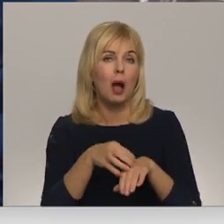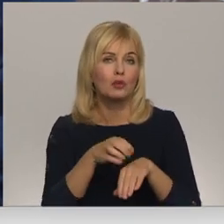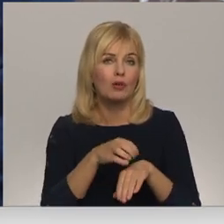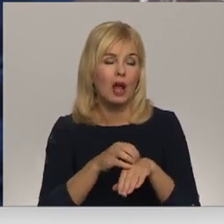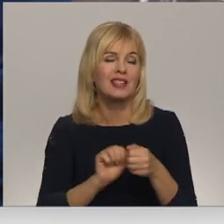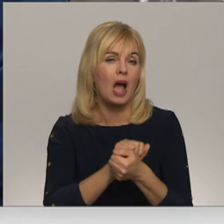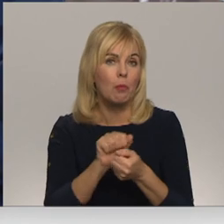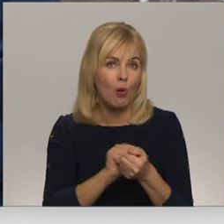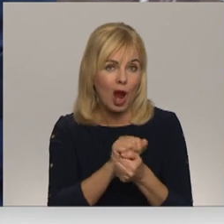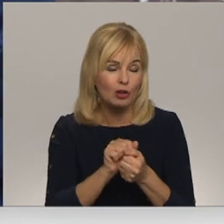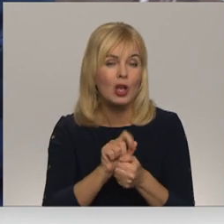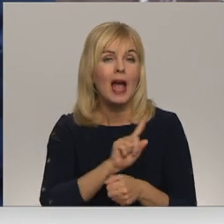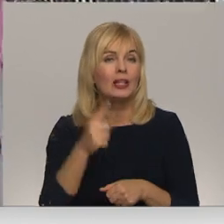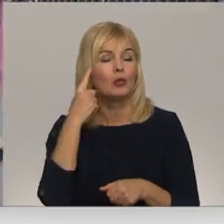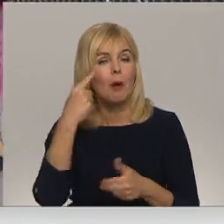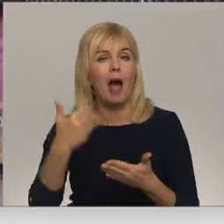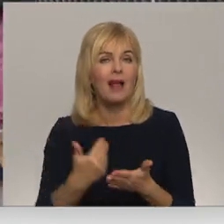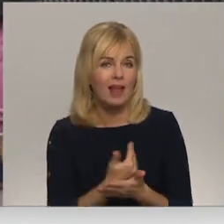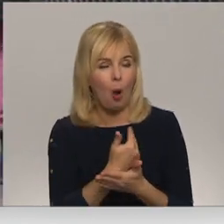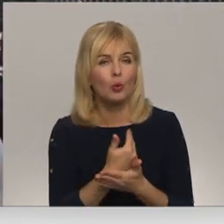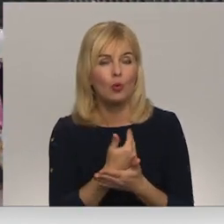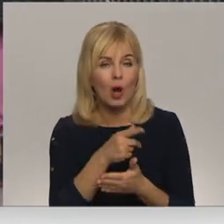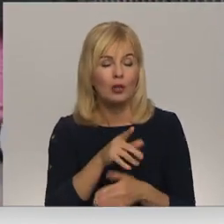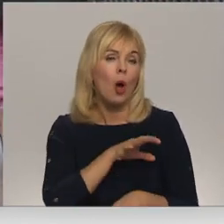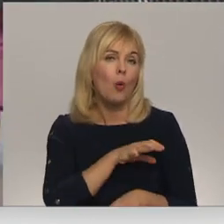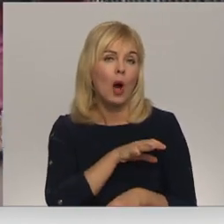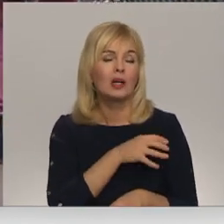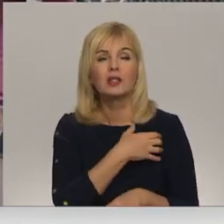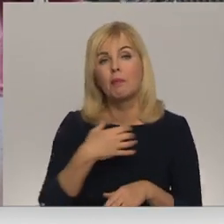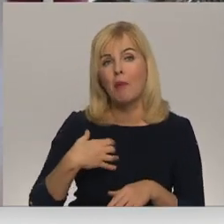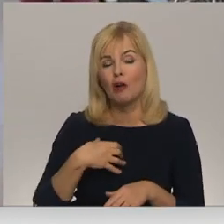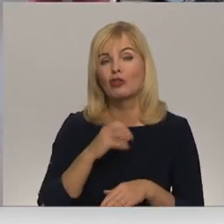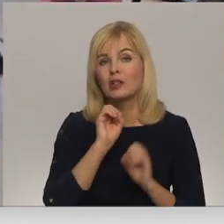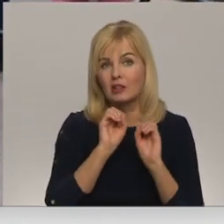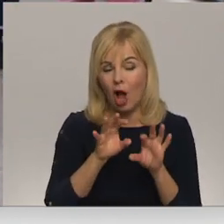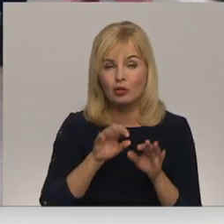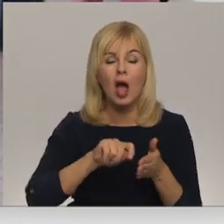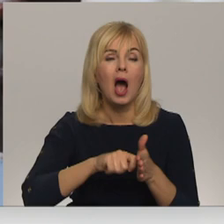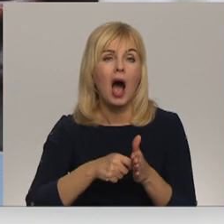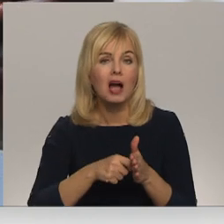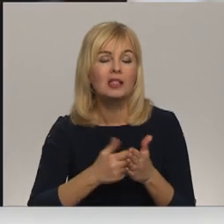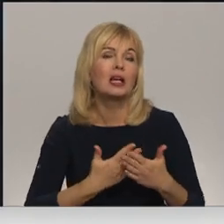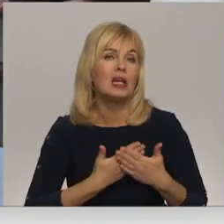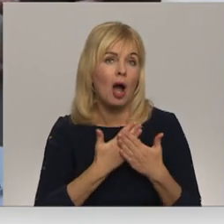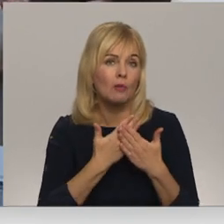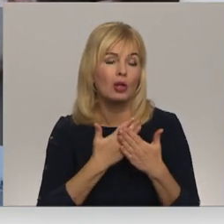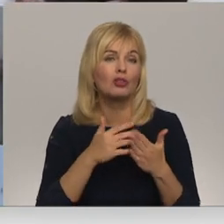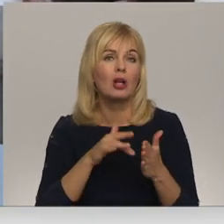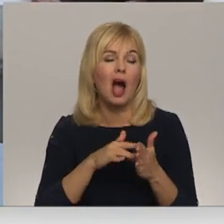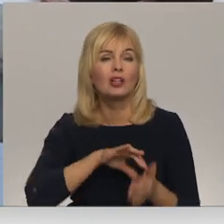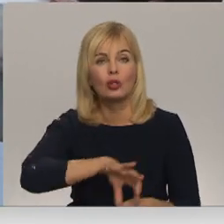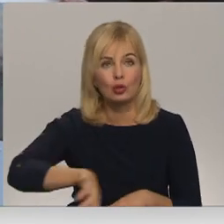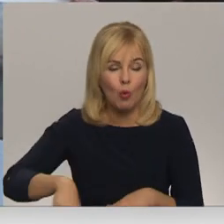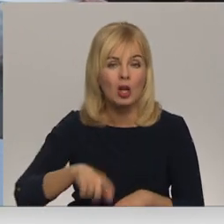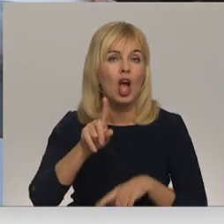pabojājāsies, tad ir doma jāatjaunāt. Ogris pašvaldībā gan piebilst, ka atslēgas ik pa laikam iemīļojuši arī gārnaģi un daļu